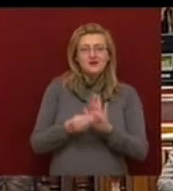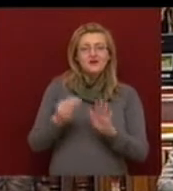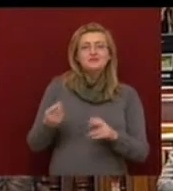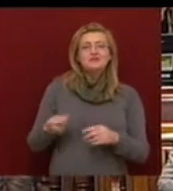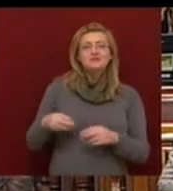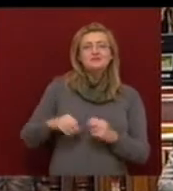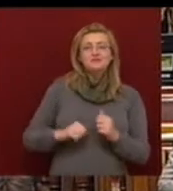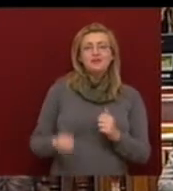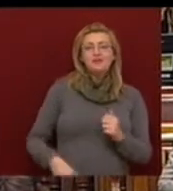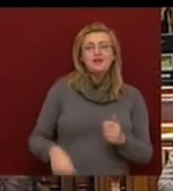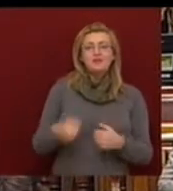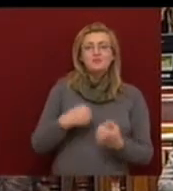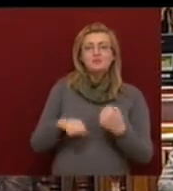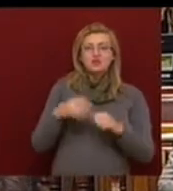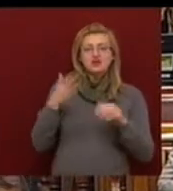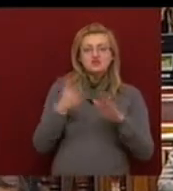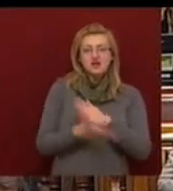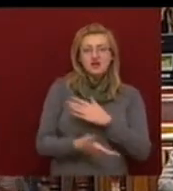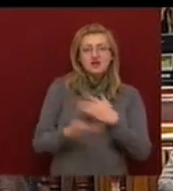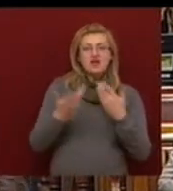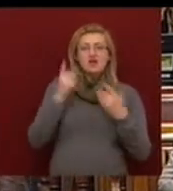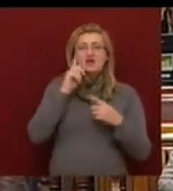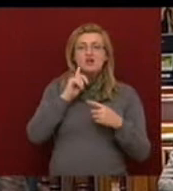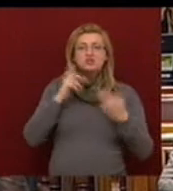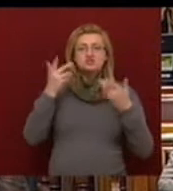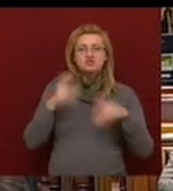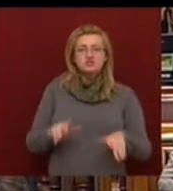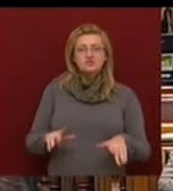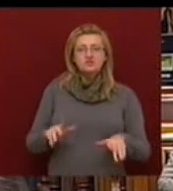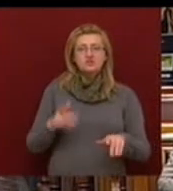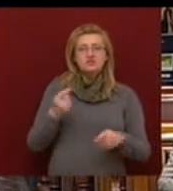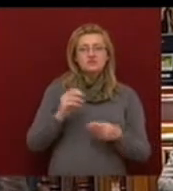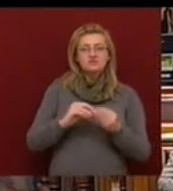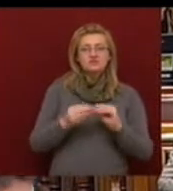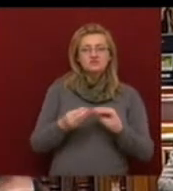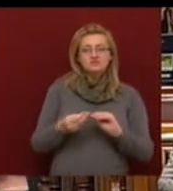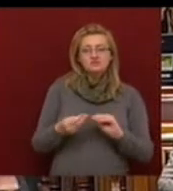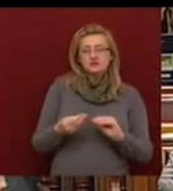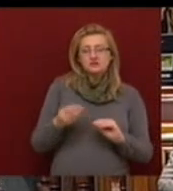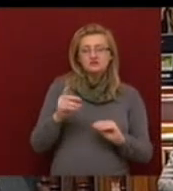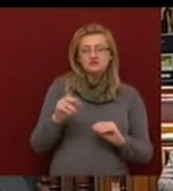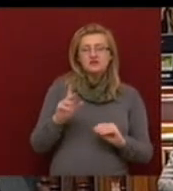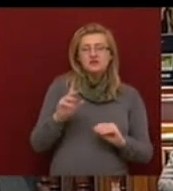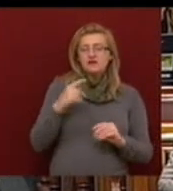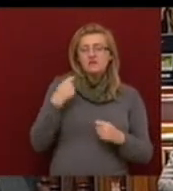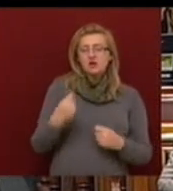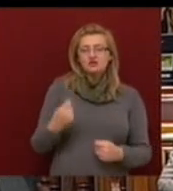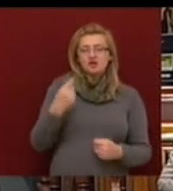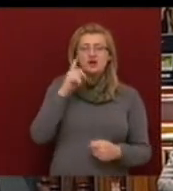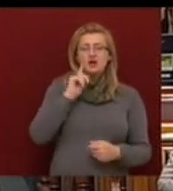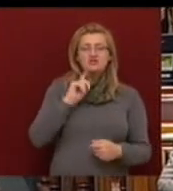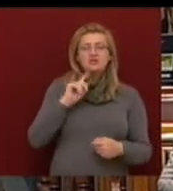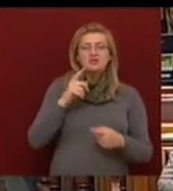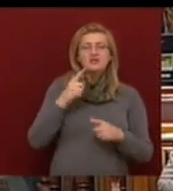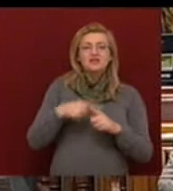Ezzel elveszítették azt az esélyt, hogy magukat a pénzügyi piacokat szabályozzák újra. Nem adtak esélyt a hiteleseknek valójában,